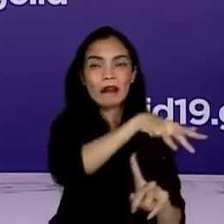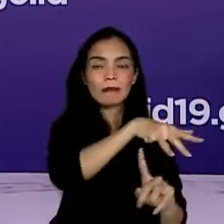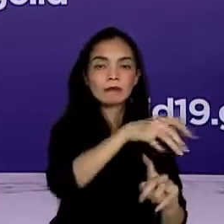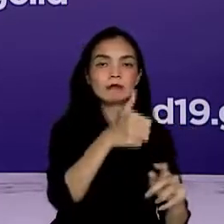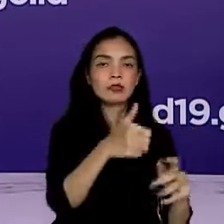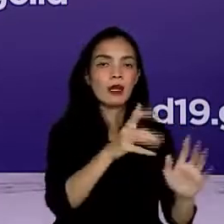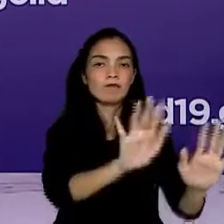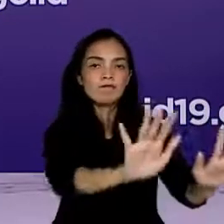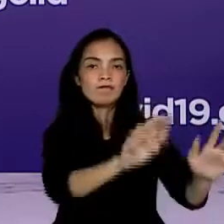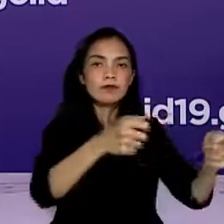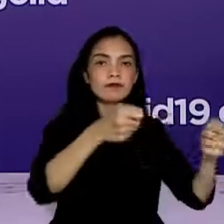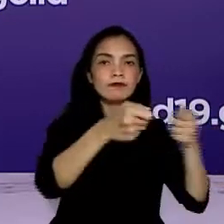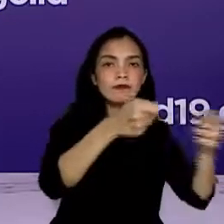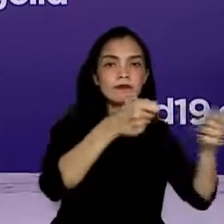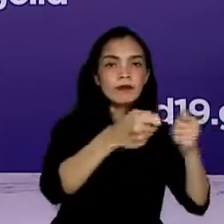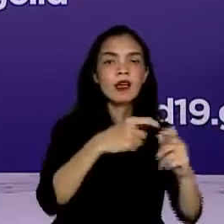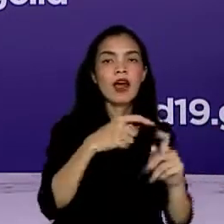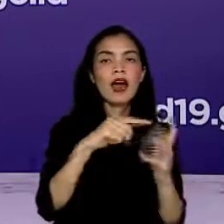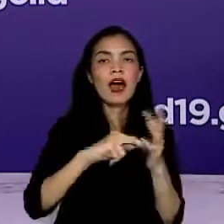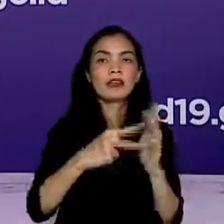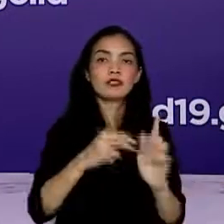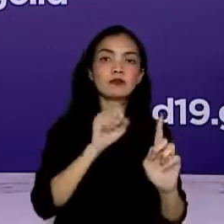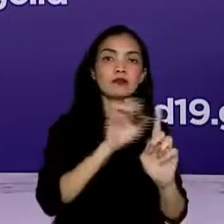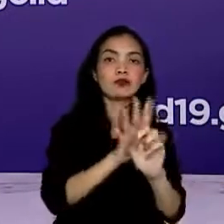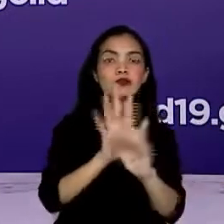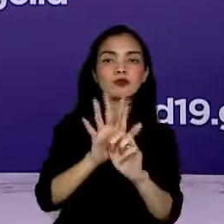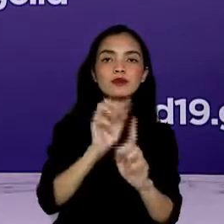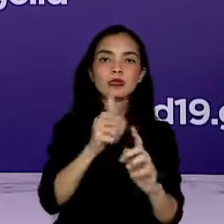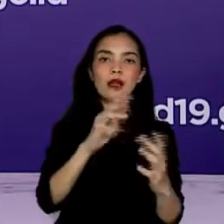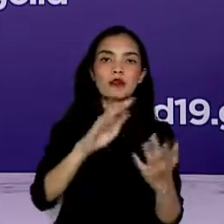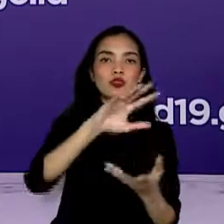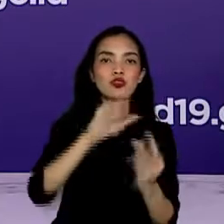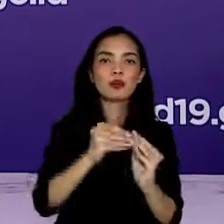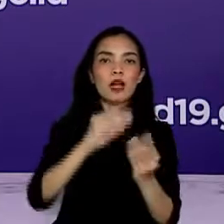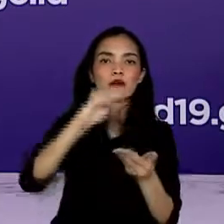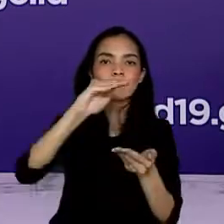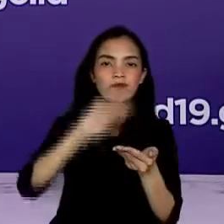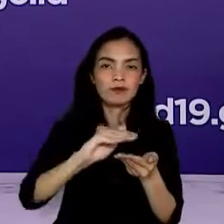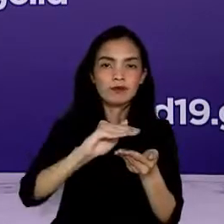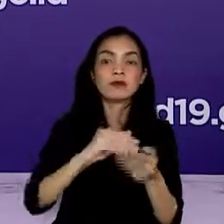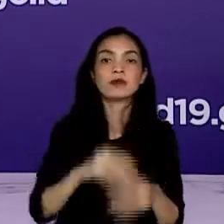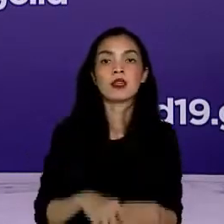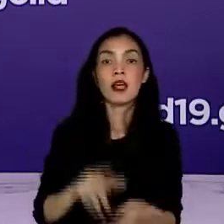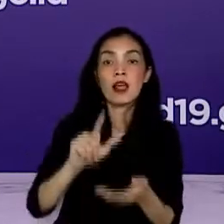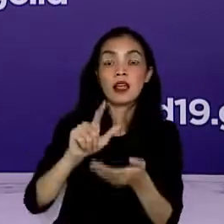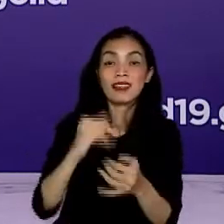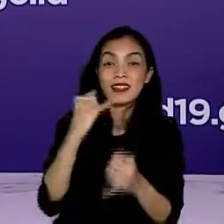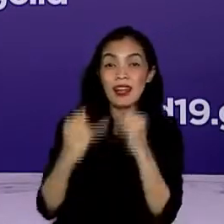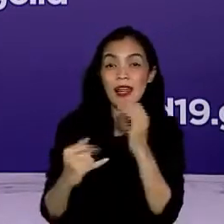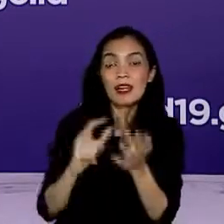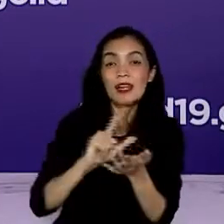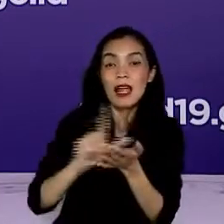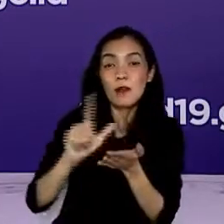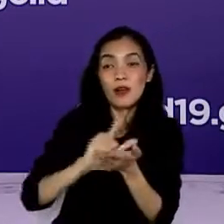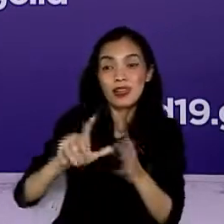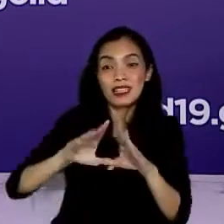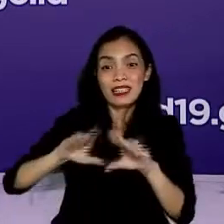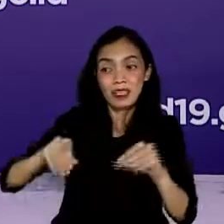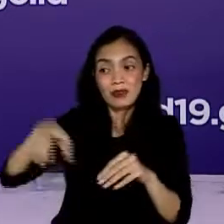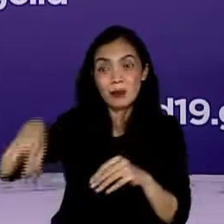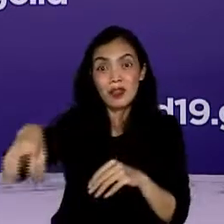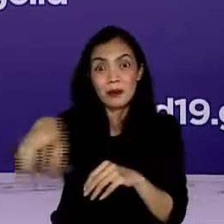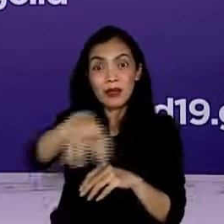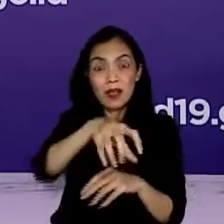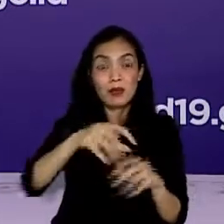dikendalikan dan kasus dapat ditekan. Yang terakhir pelaporan kinerja posko dapat ditingkatkan dengan memastikan